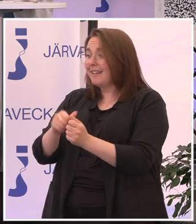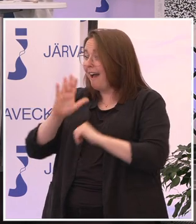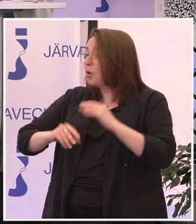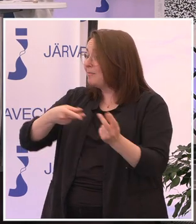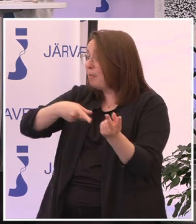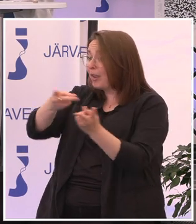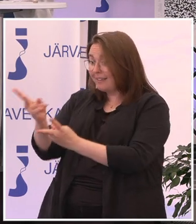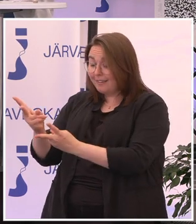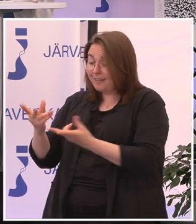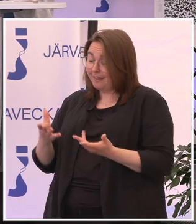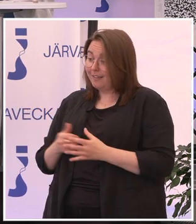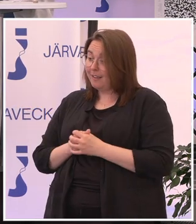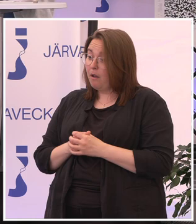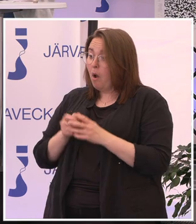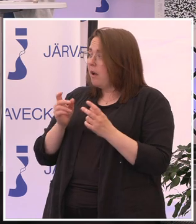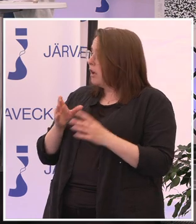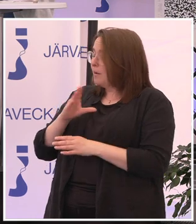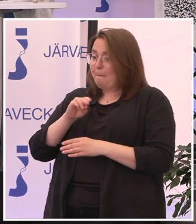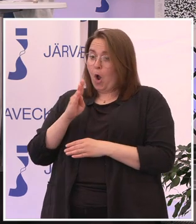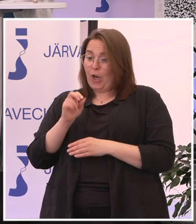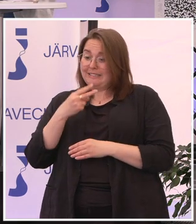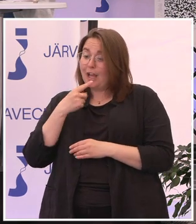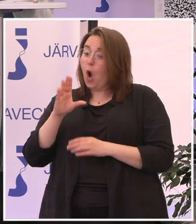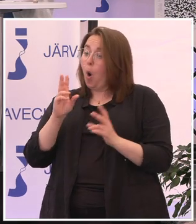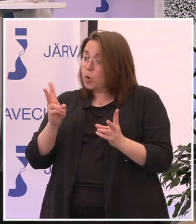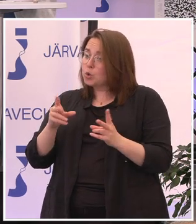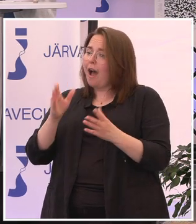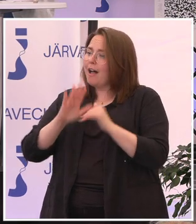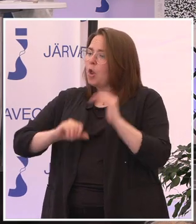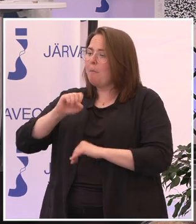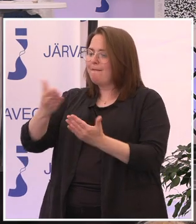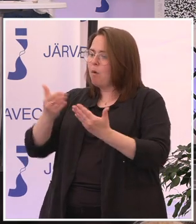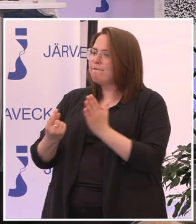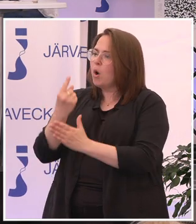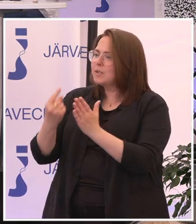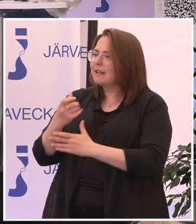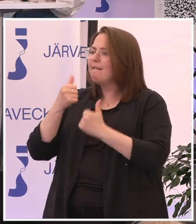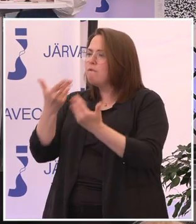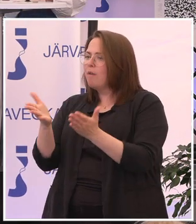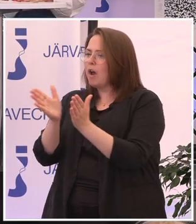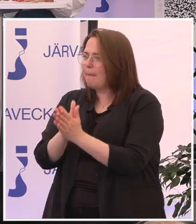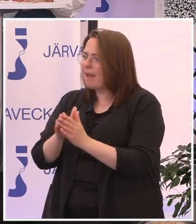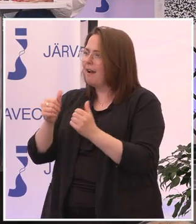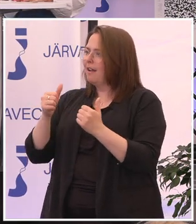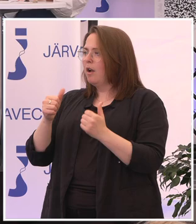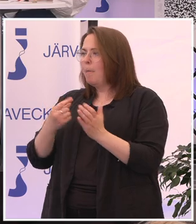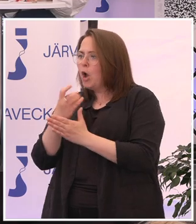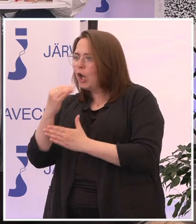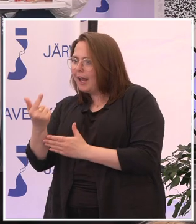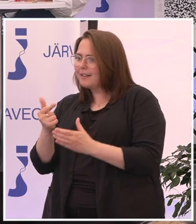digitalisering, eller hur? Och också få förutsättningarna att få vara jämlika och jämställda.